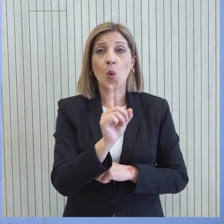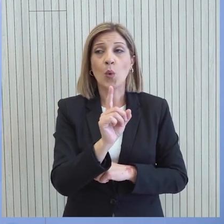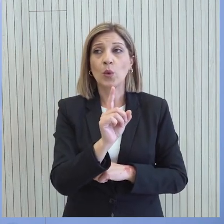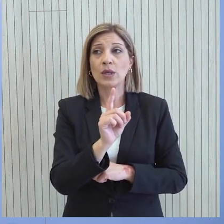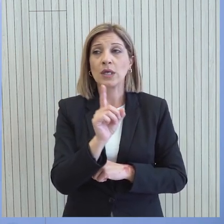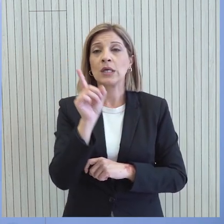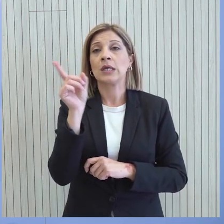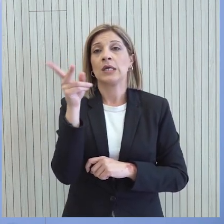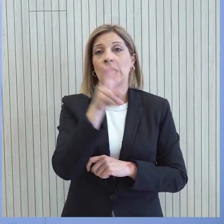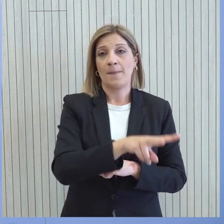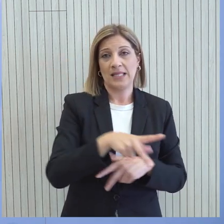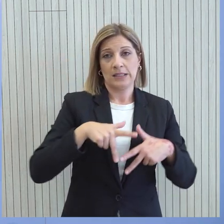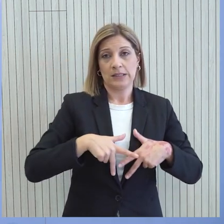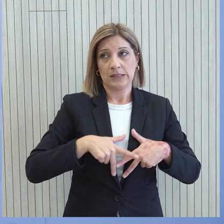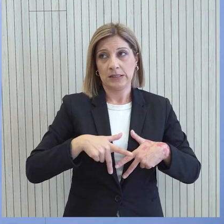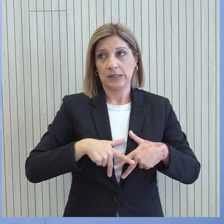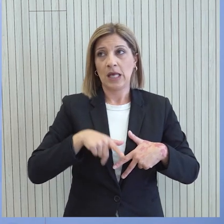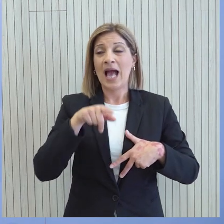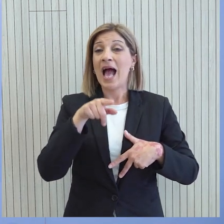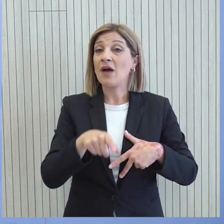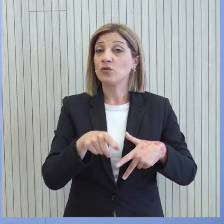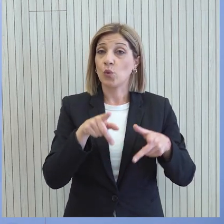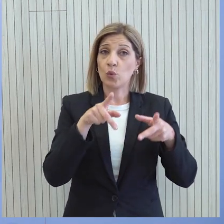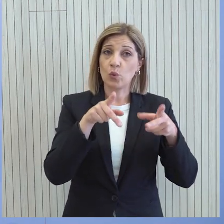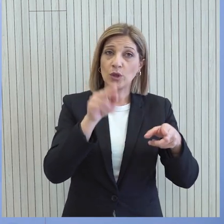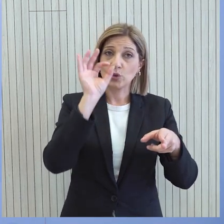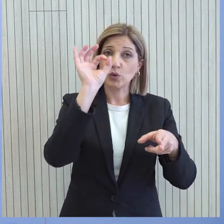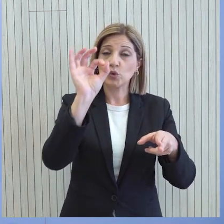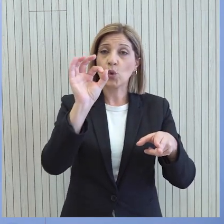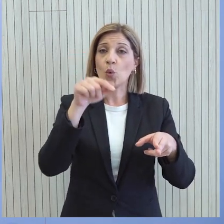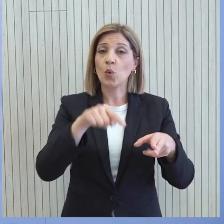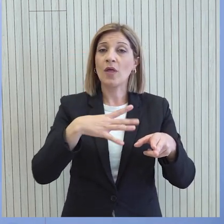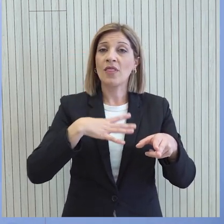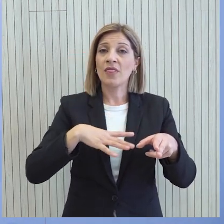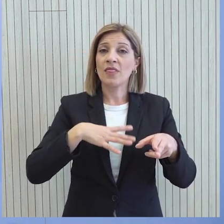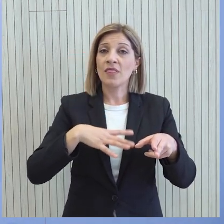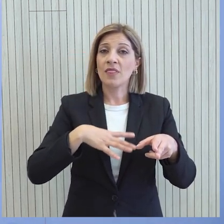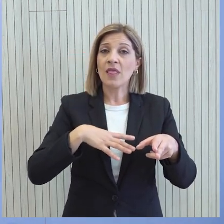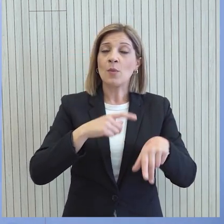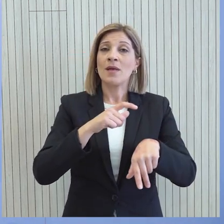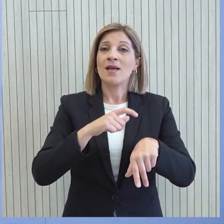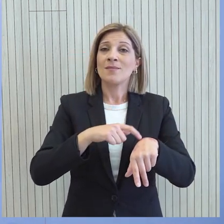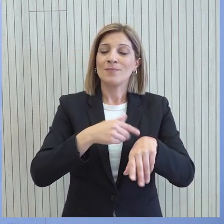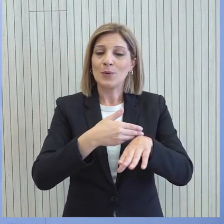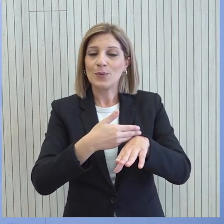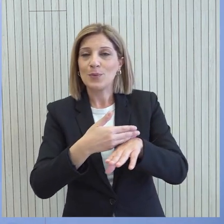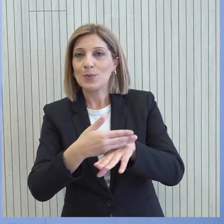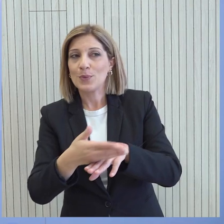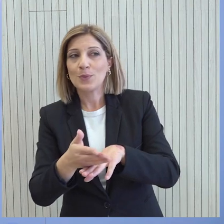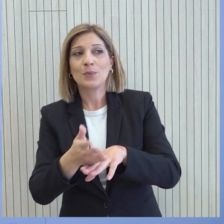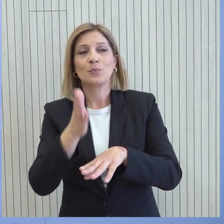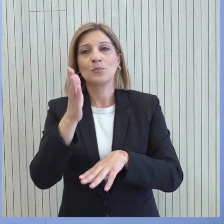Η διαδικασία όπως υπάρχει για το έρση του Εμπάρκου Αυτό το οποίο εμείς στοχεύουμε αυτή τη στιγμή Είναι να επεκταθεί η περίοδος της ως προς τις